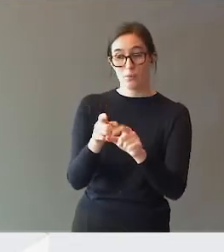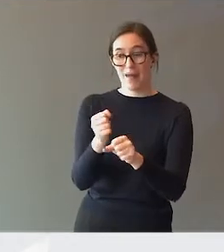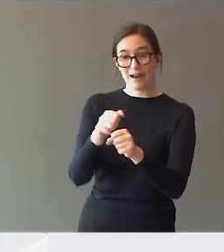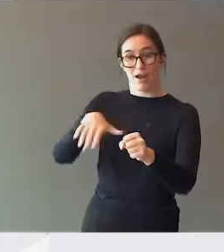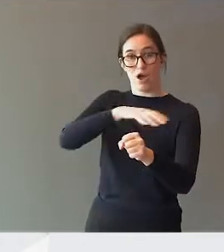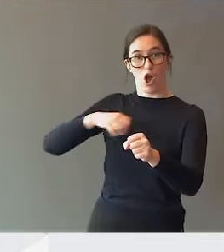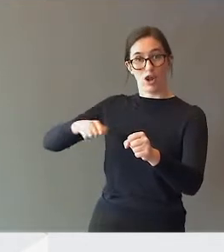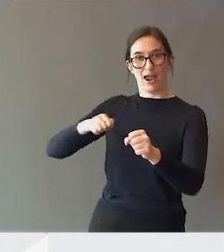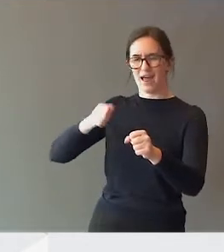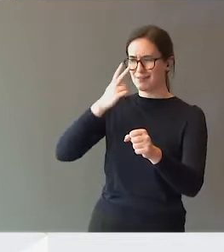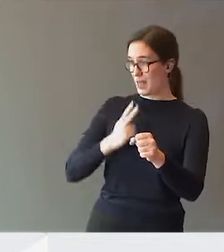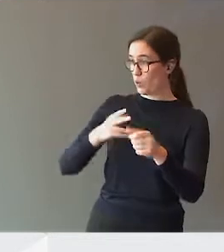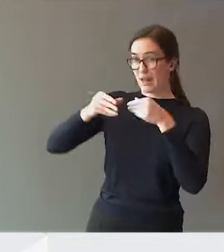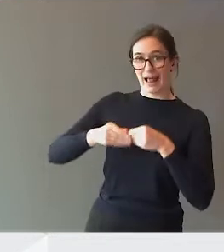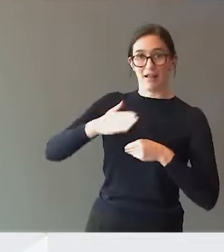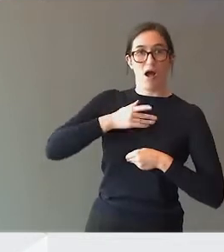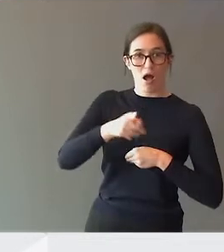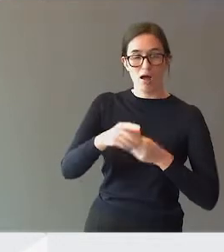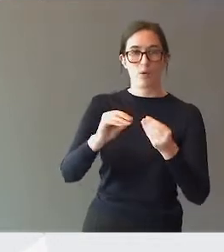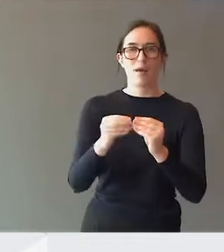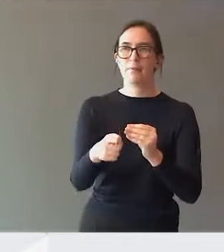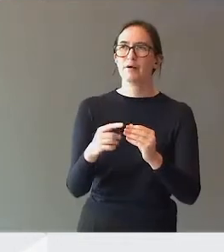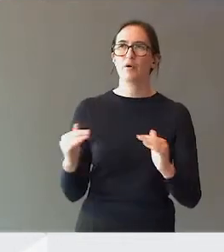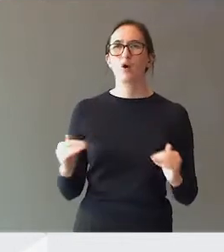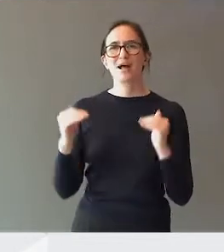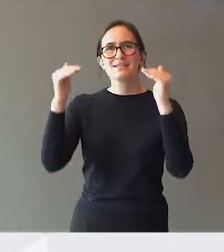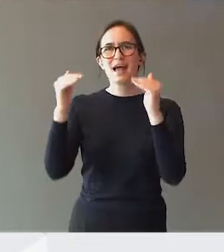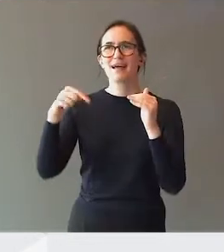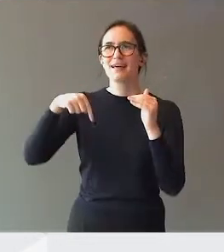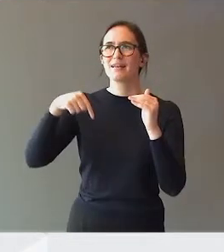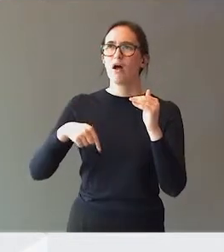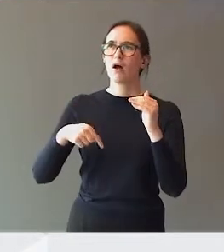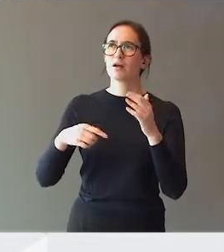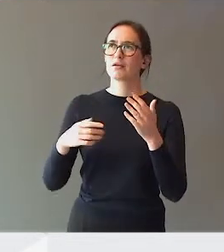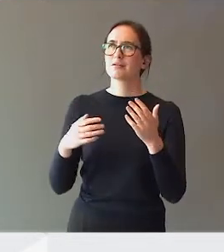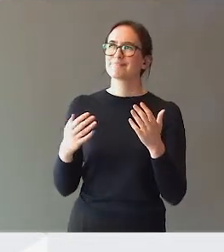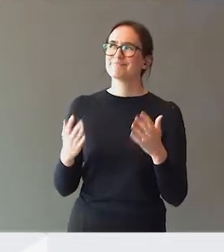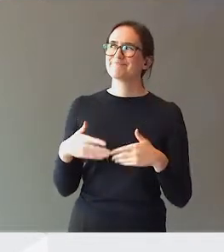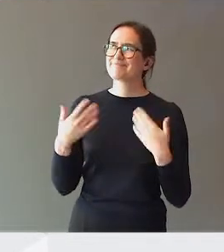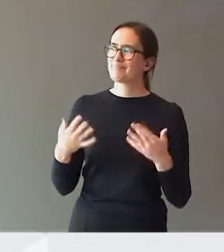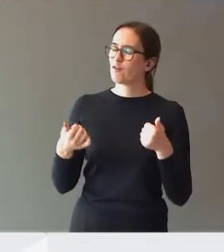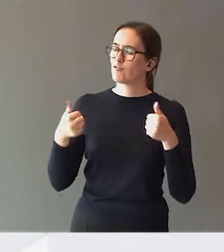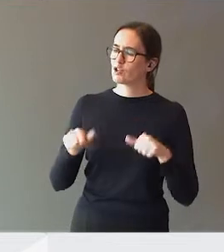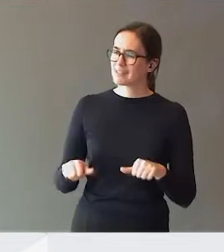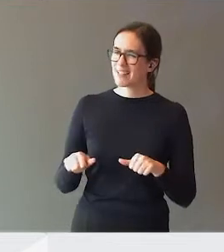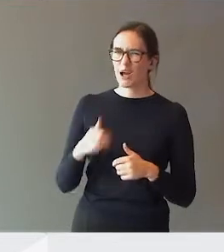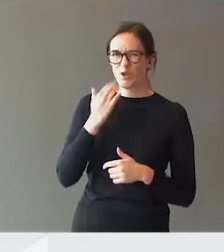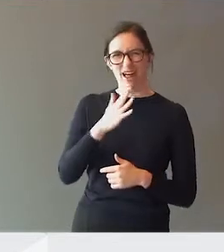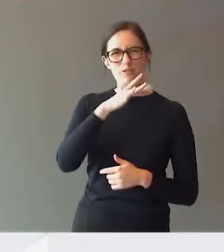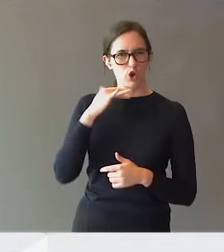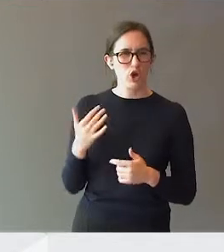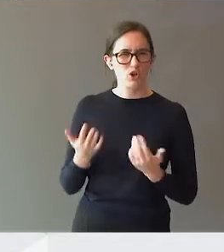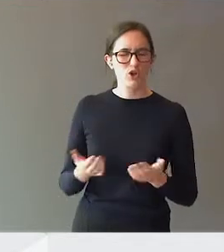en organisering og en innretning mot dette feltet i dag som det er vanskelig å på en måte være fornøyd med.